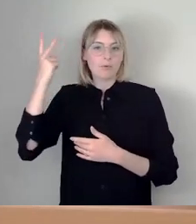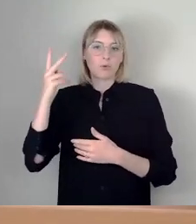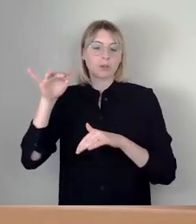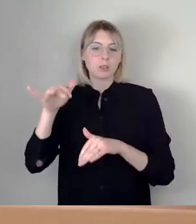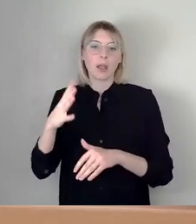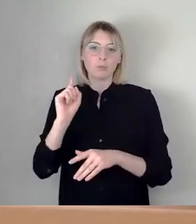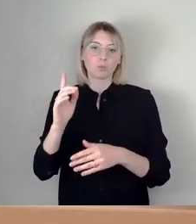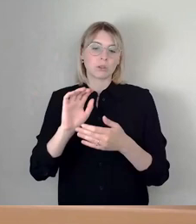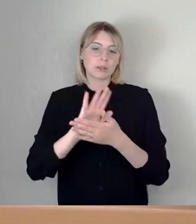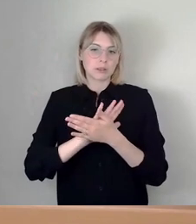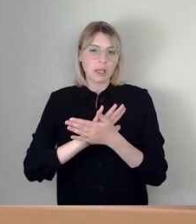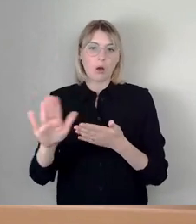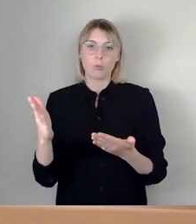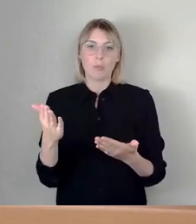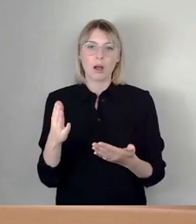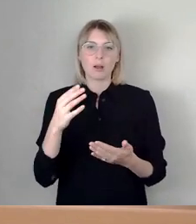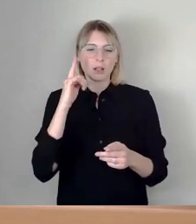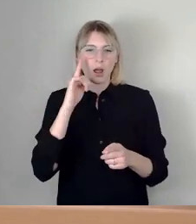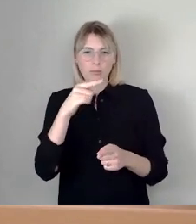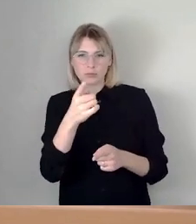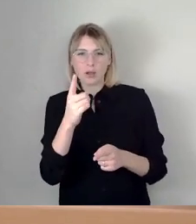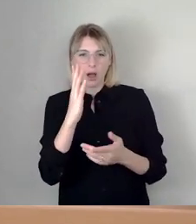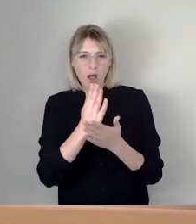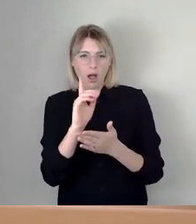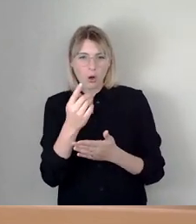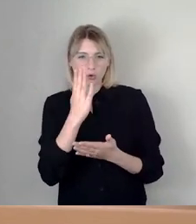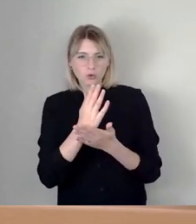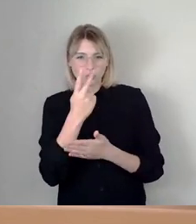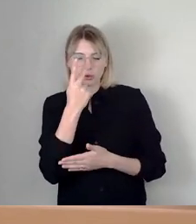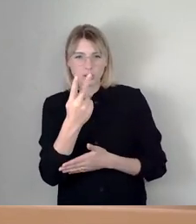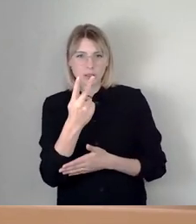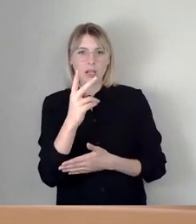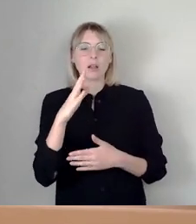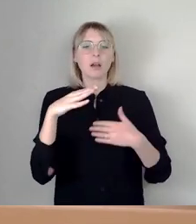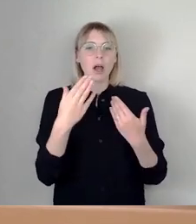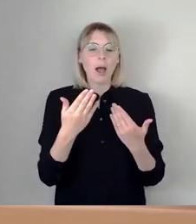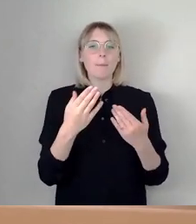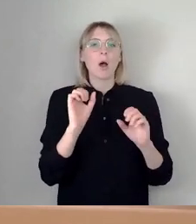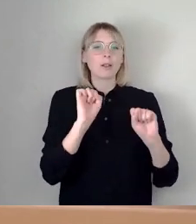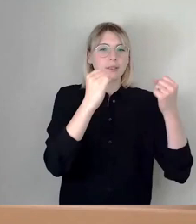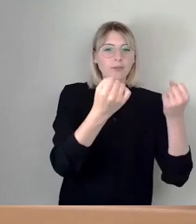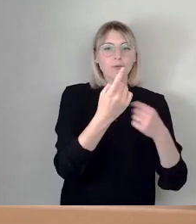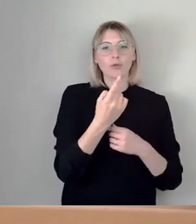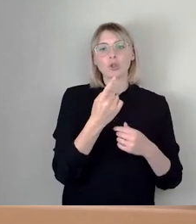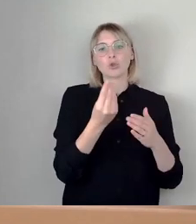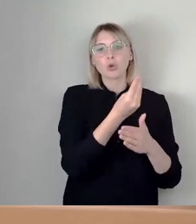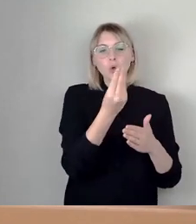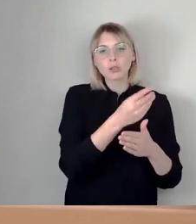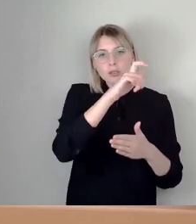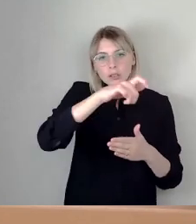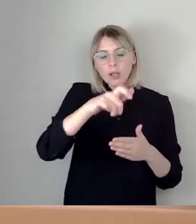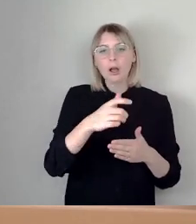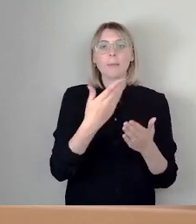auch wahrgenommen haben, 19. Es gab besondere Initiativen von Dresdner Künstlern, also zum Beispiel Thomas Juditsch,